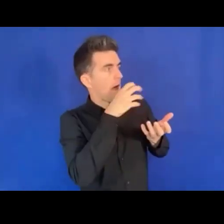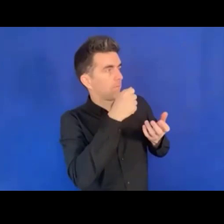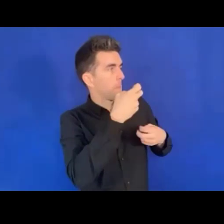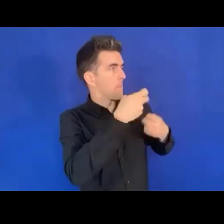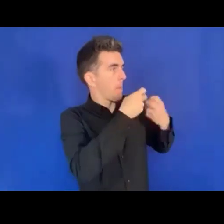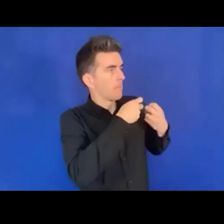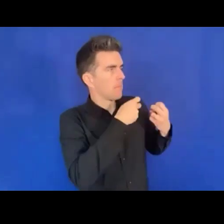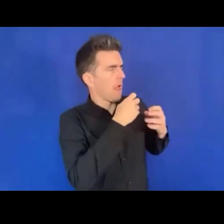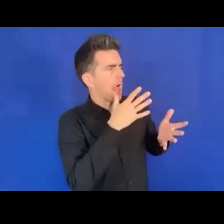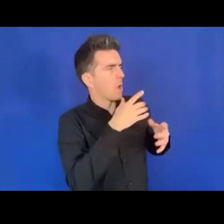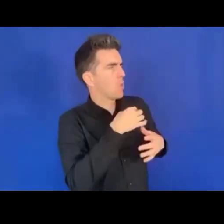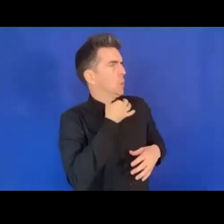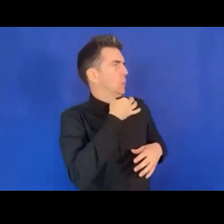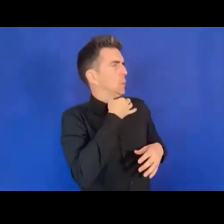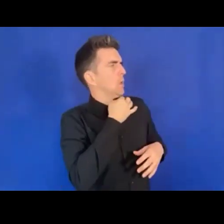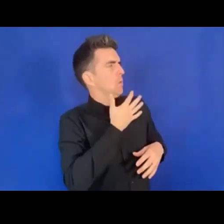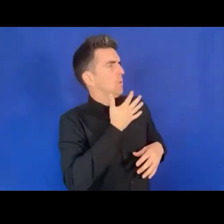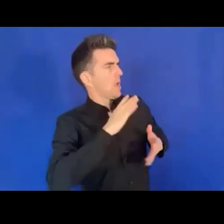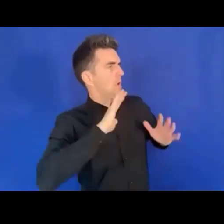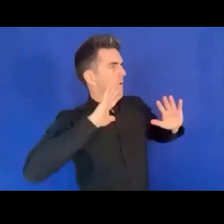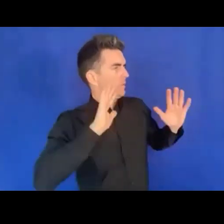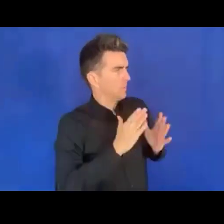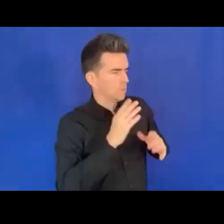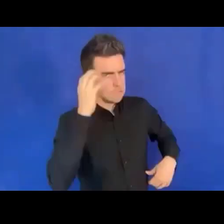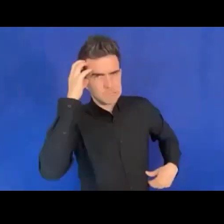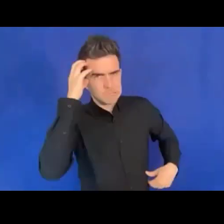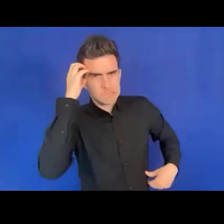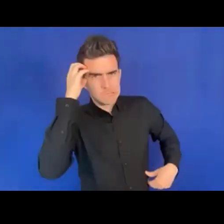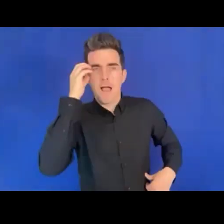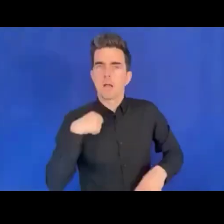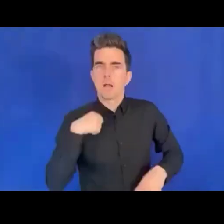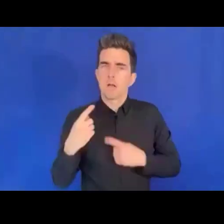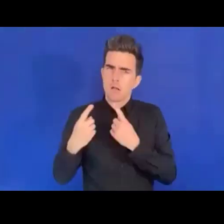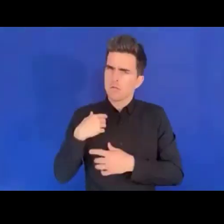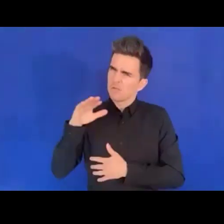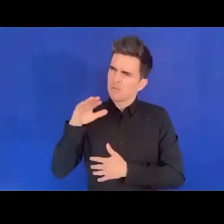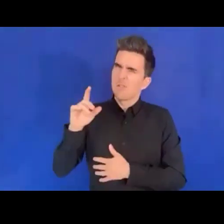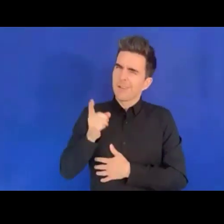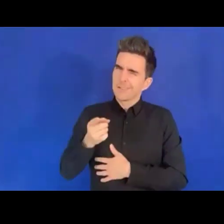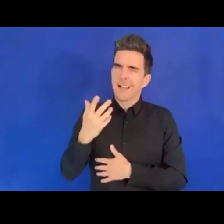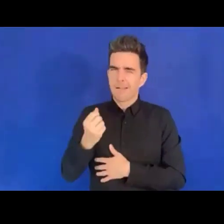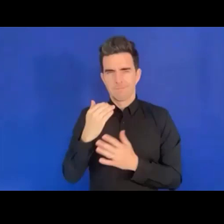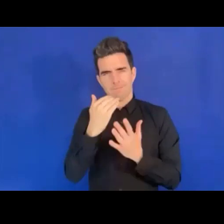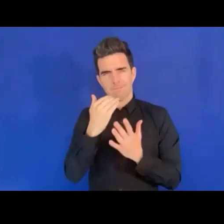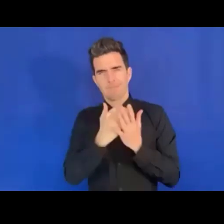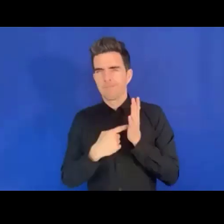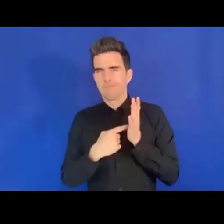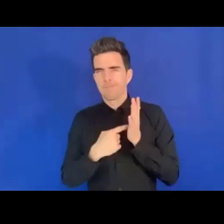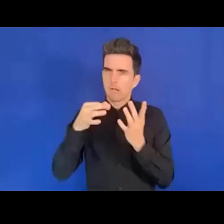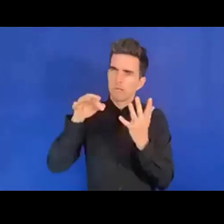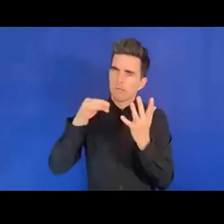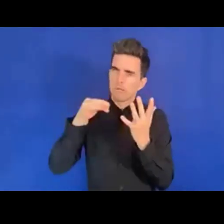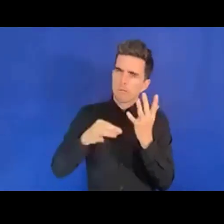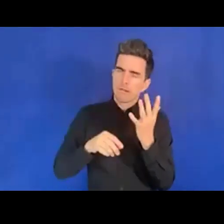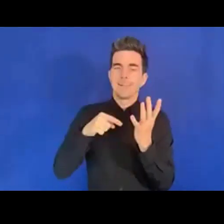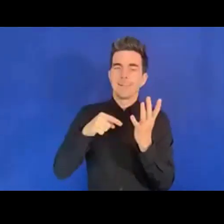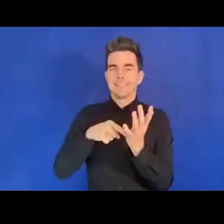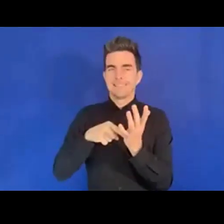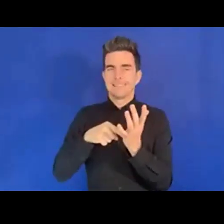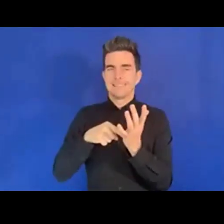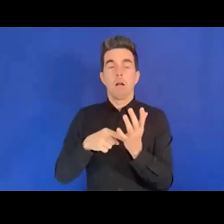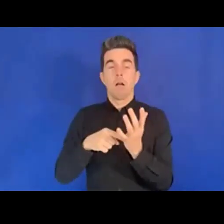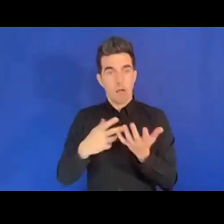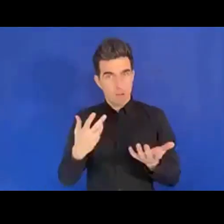ou d'une sorte de tableau de bord pour enregistrer toute cette donnée. Et il m'a dit, d'accord, essayons de